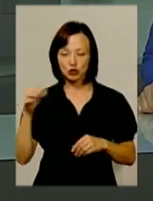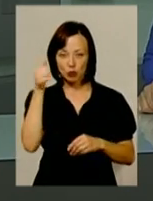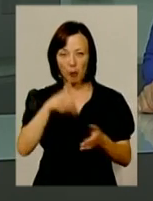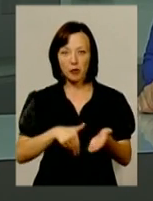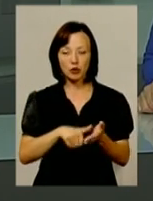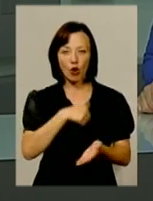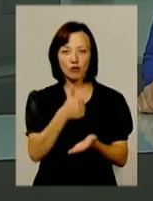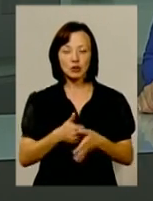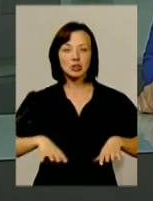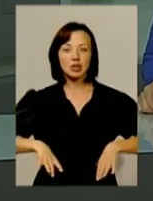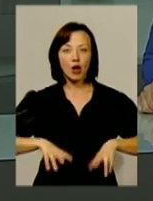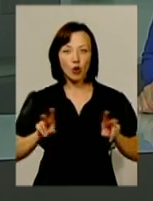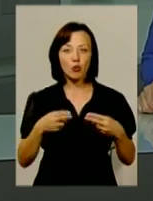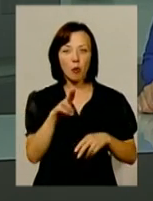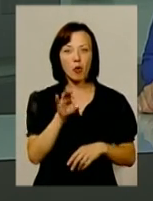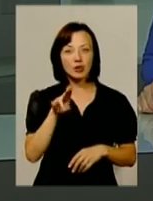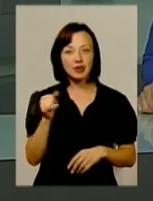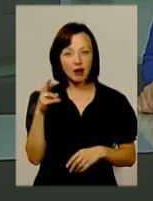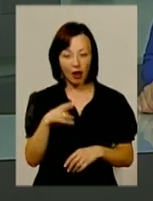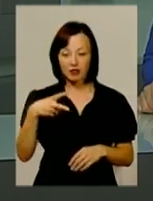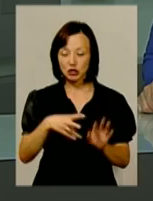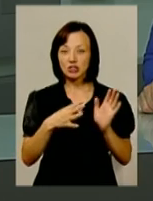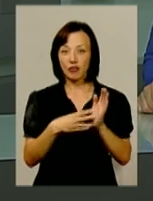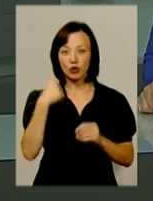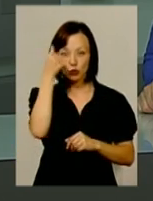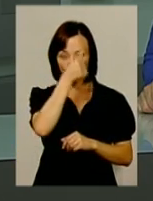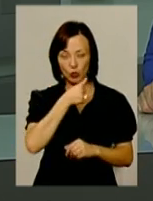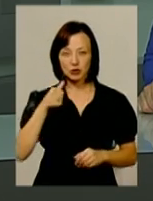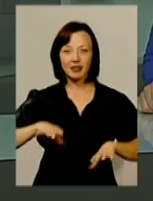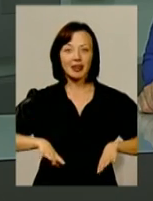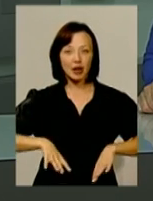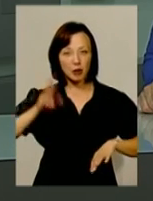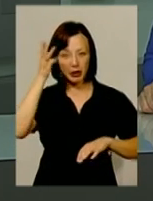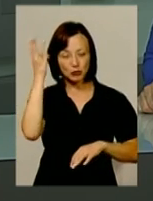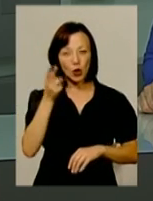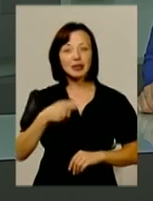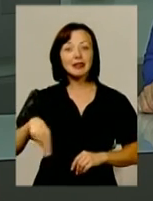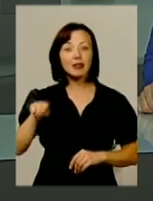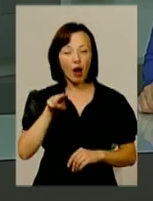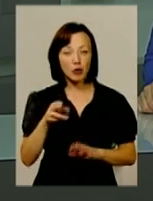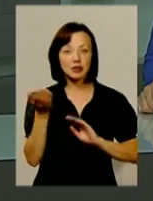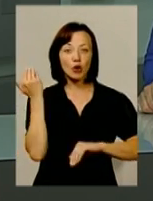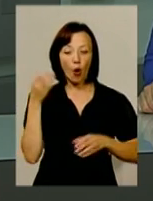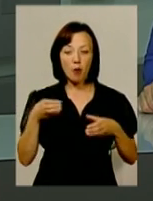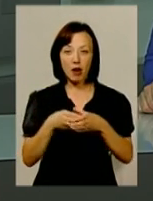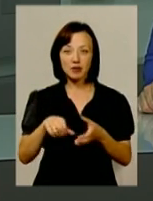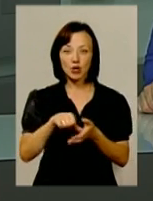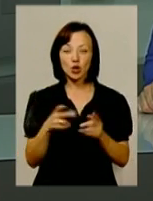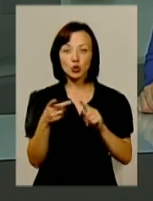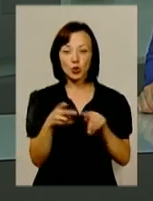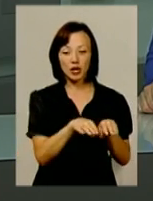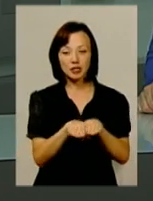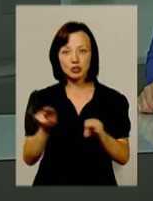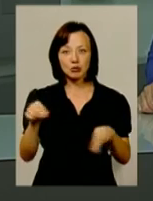головного тренера футбольного клубу «Поділля», а в 2009 році став наставником хмельницького «Динамо». На той час команда виступала в другій лізі